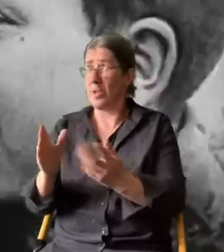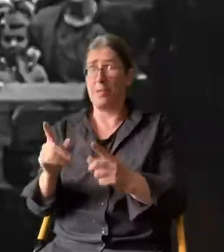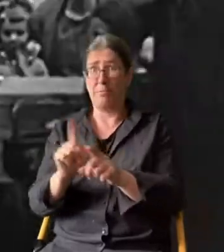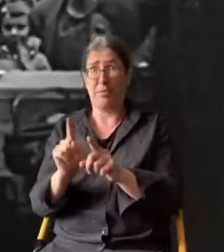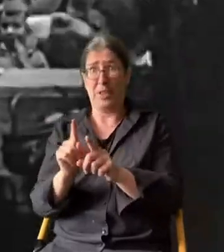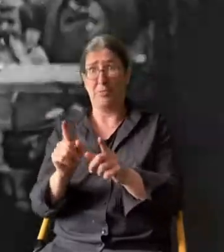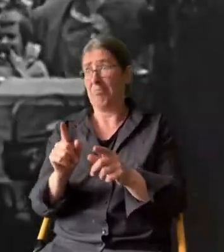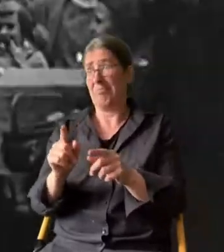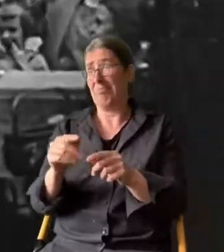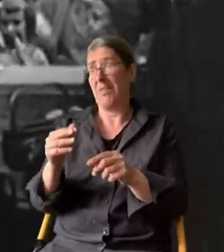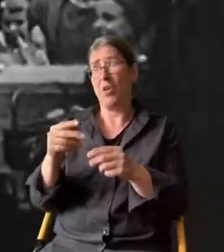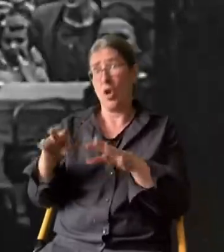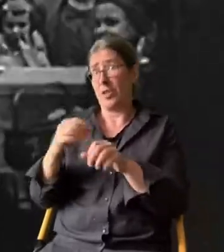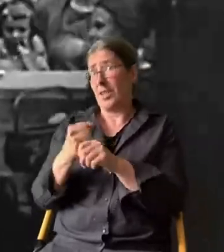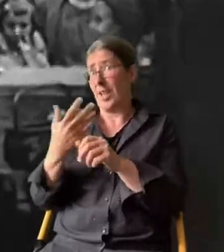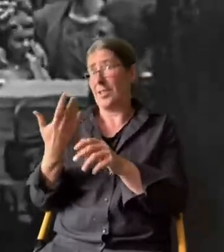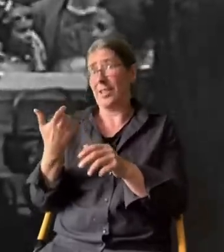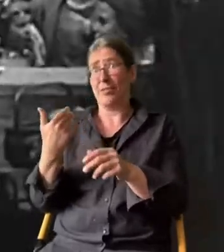verlorenen Krieg.